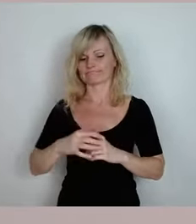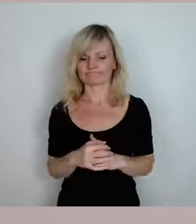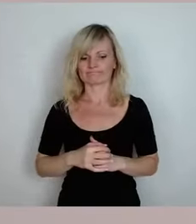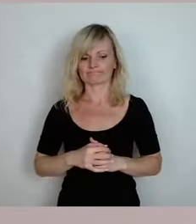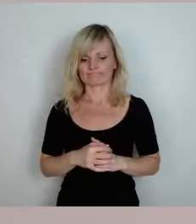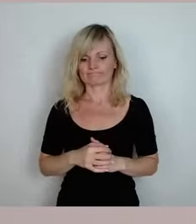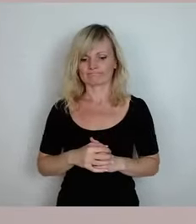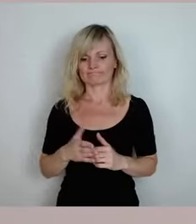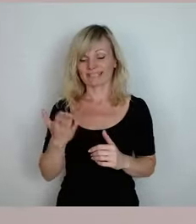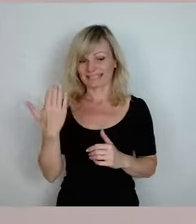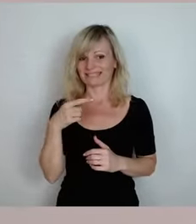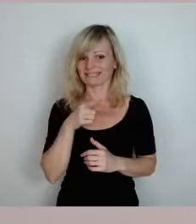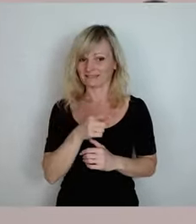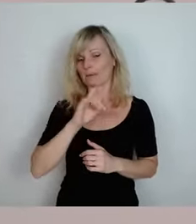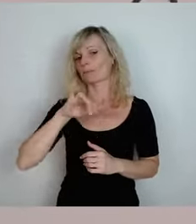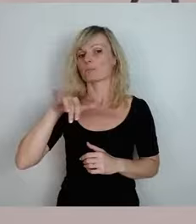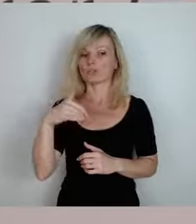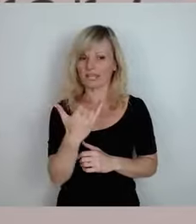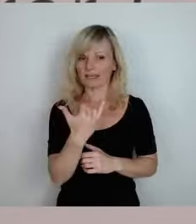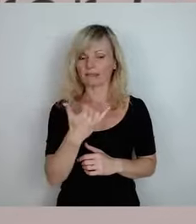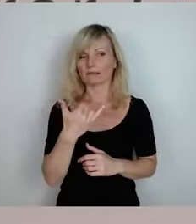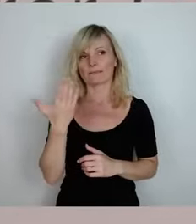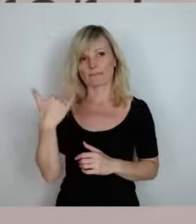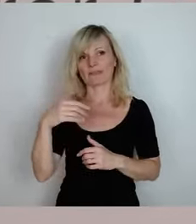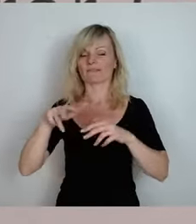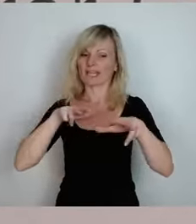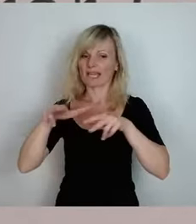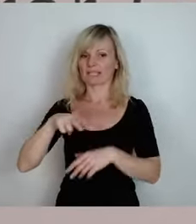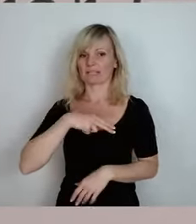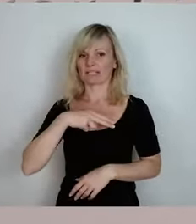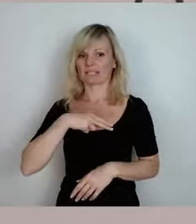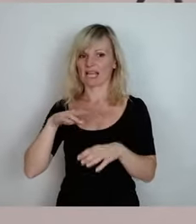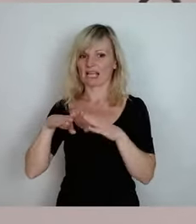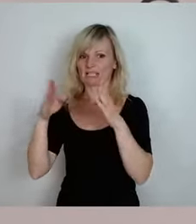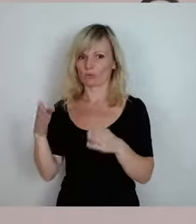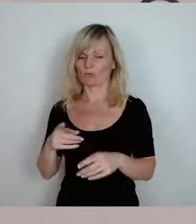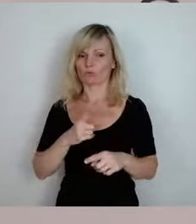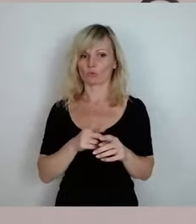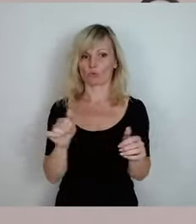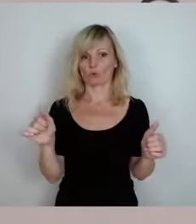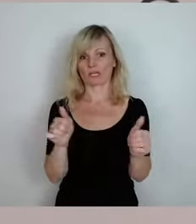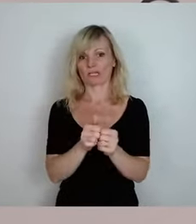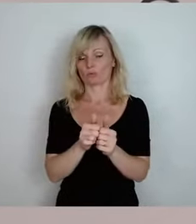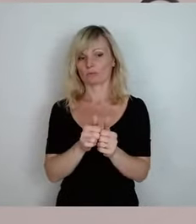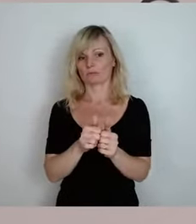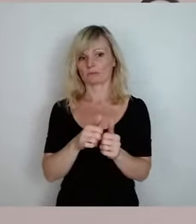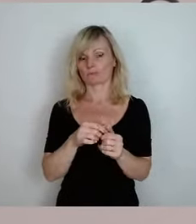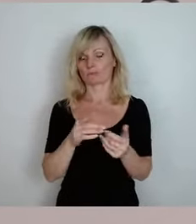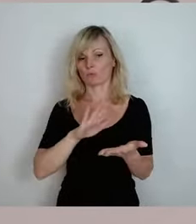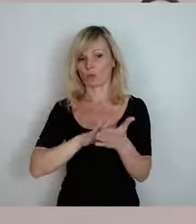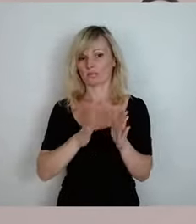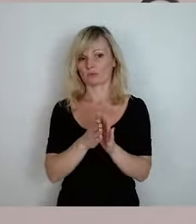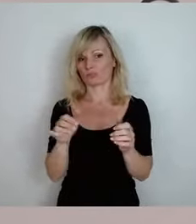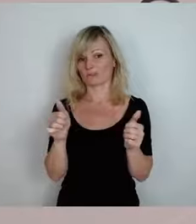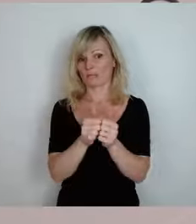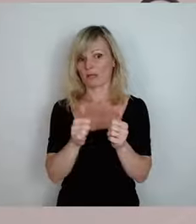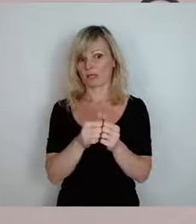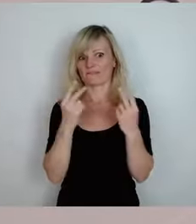Projekt, was dem Verkehrsministerium und auch dem Koalitionspartner extrem wichtig war. Übrigens mit einem fast